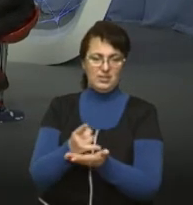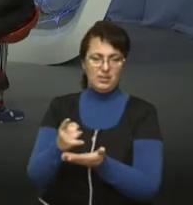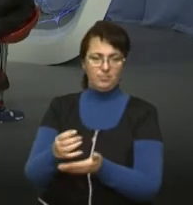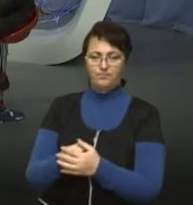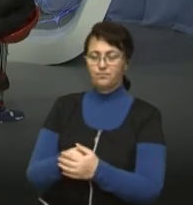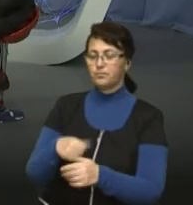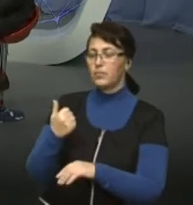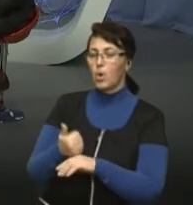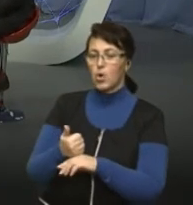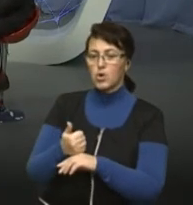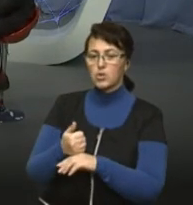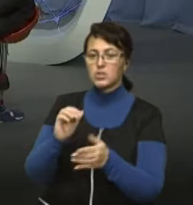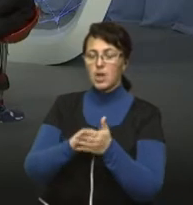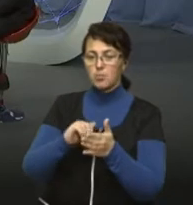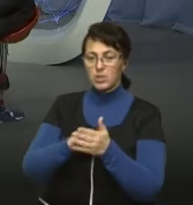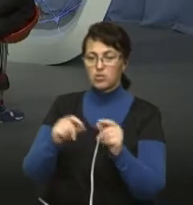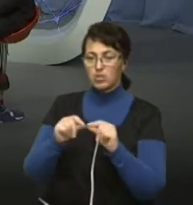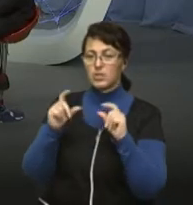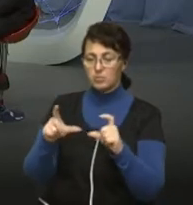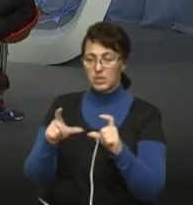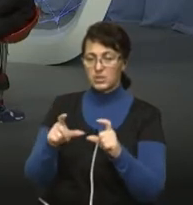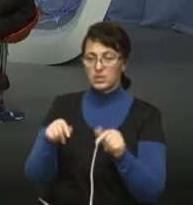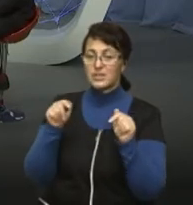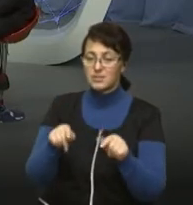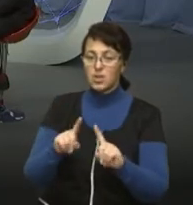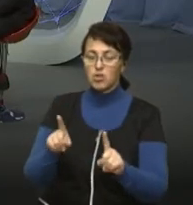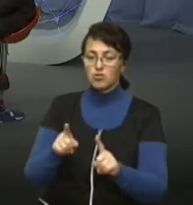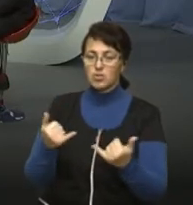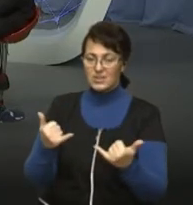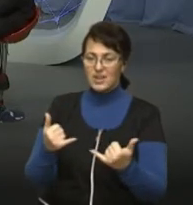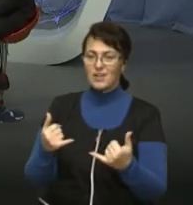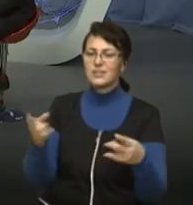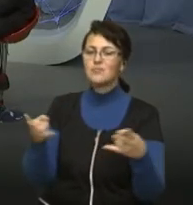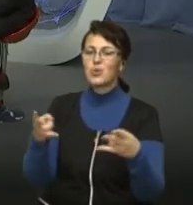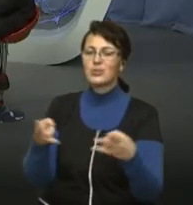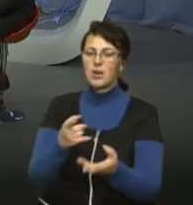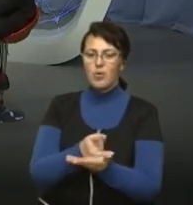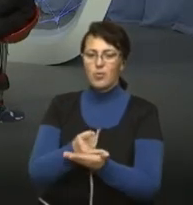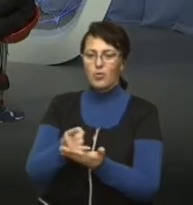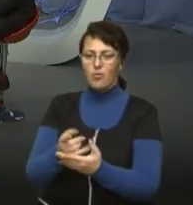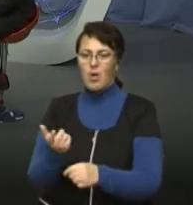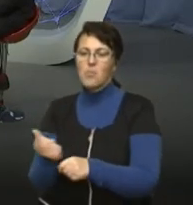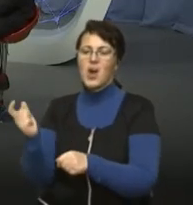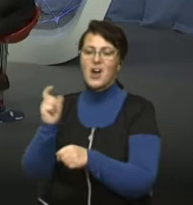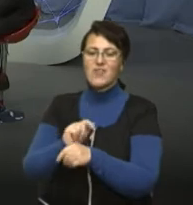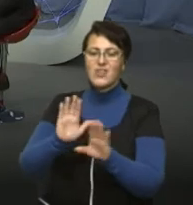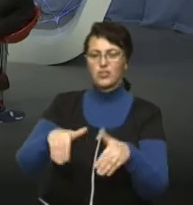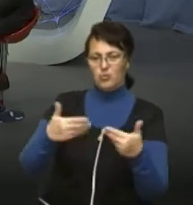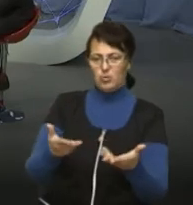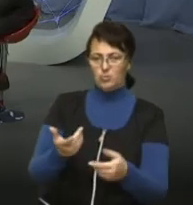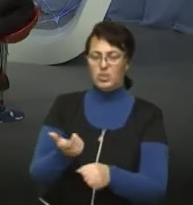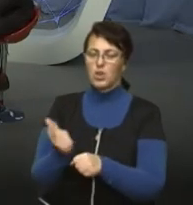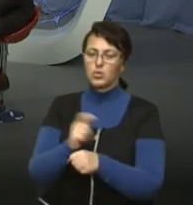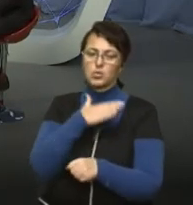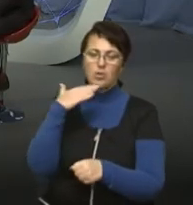обґрунтування є те, що зараз попит на паркування, особливо в центрі місця, перевищує пропозиції. Тобто є дуже багато